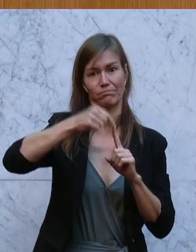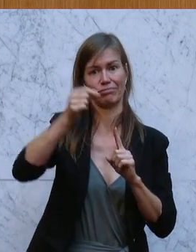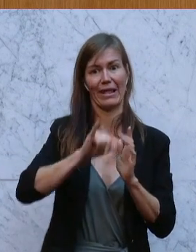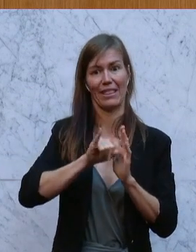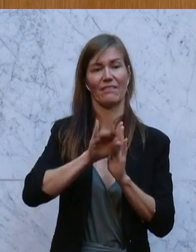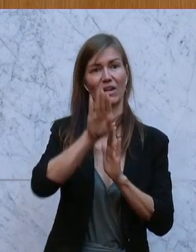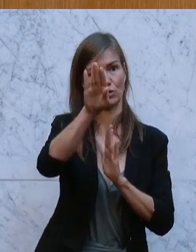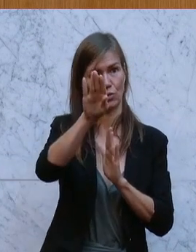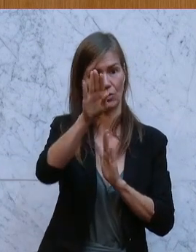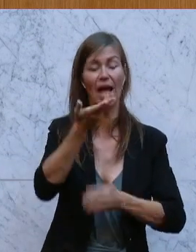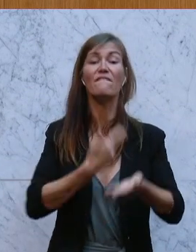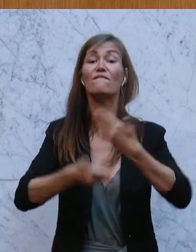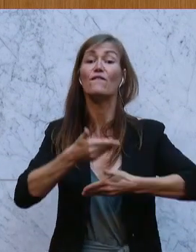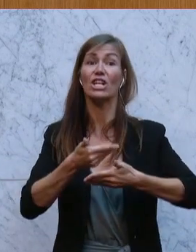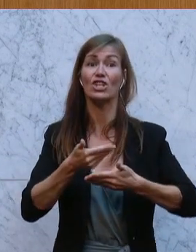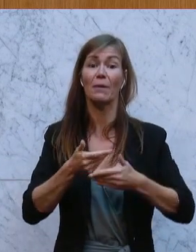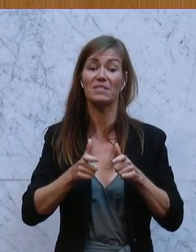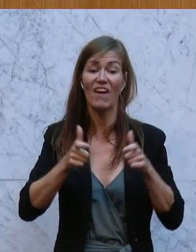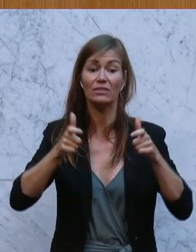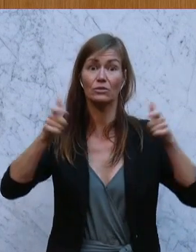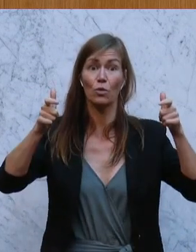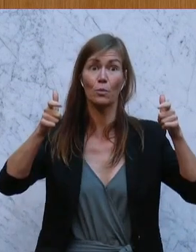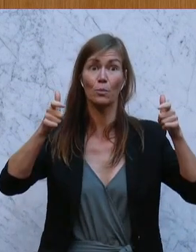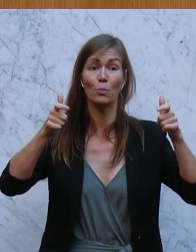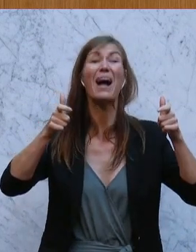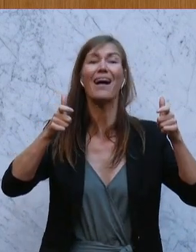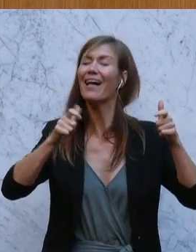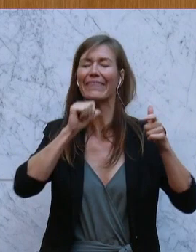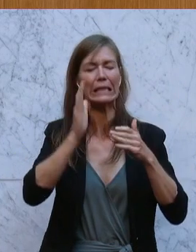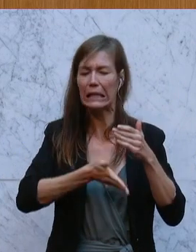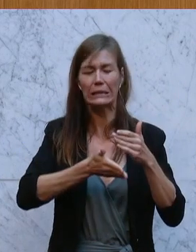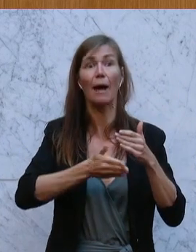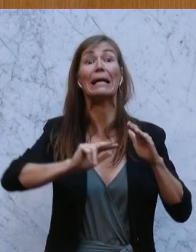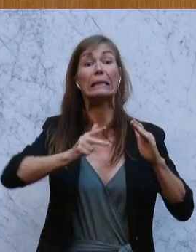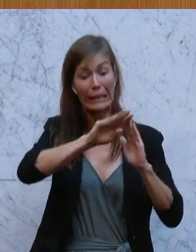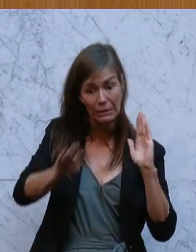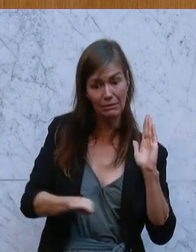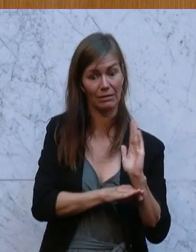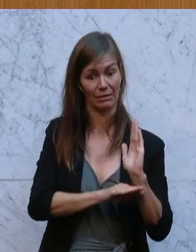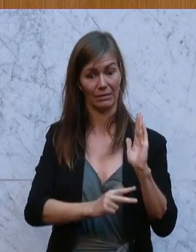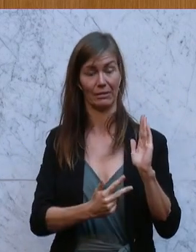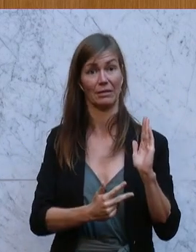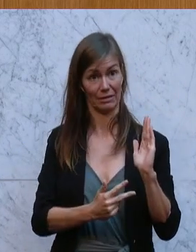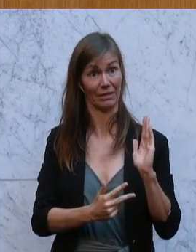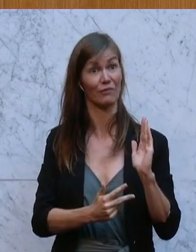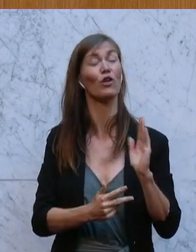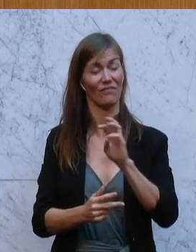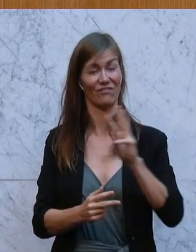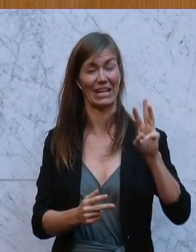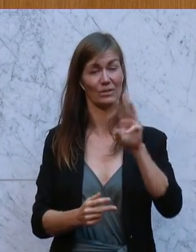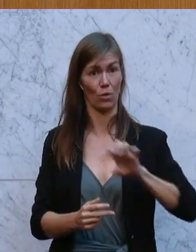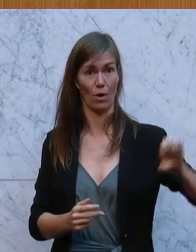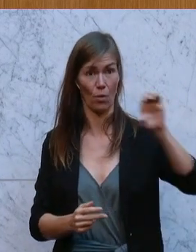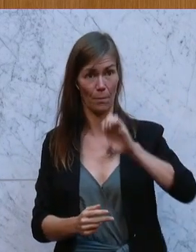in Europa. Wir gehören nicht zu den Besten, nein, wir sind die schlechtesten in Westeuropa. Die Guten